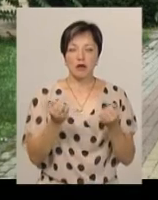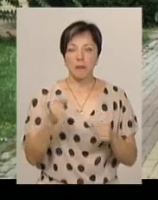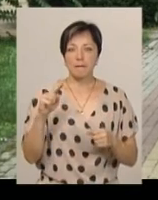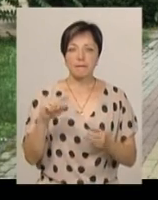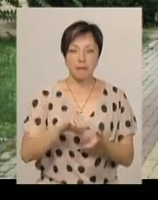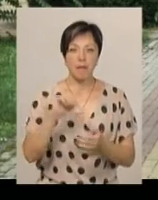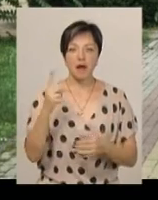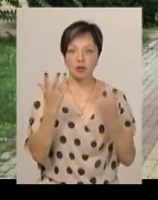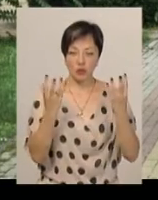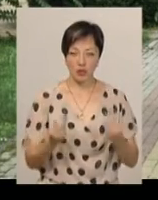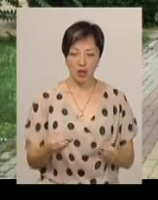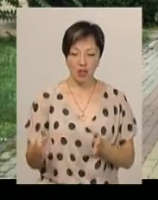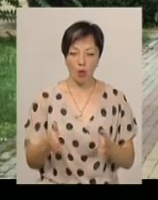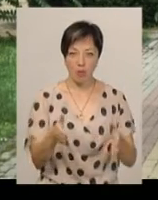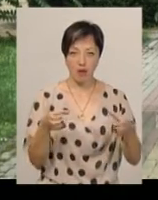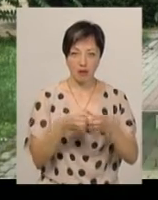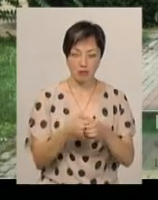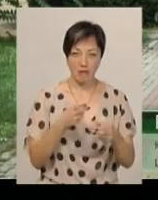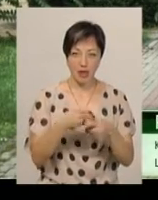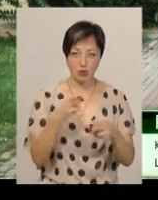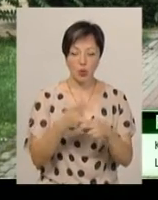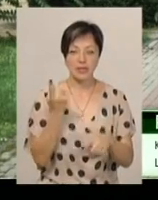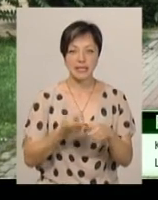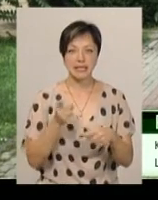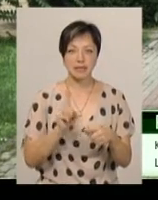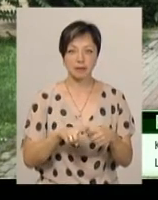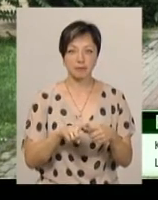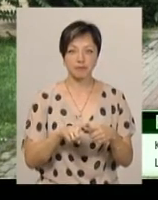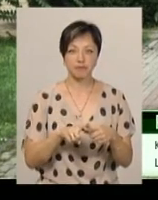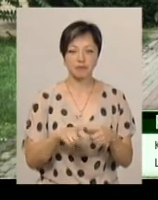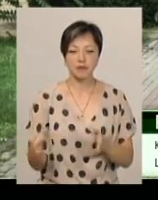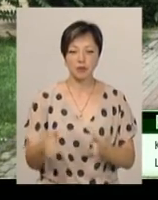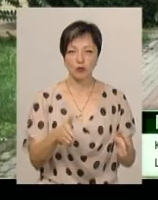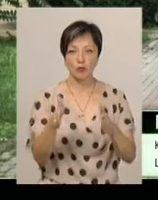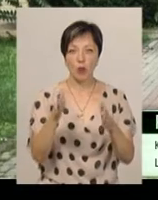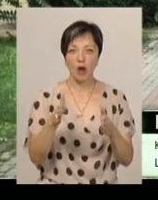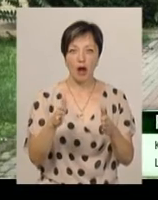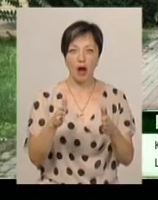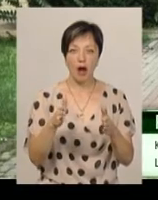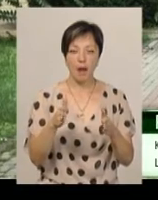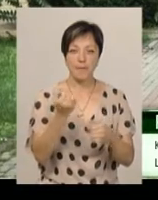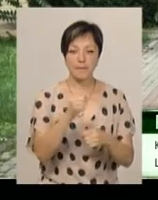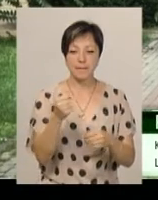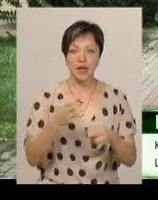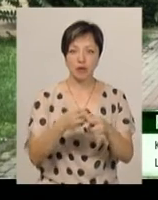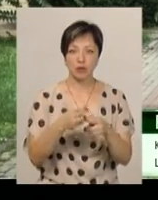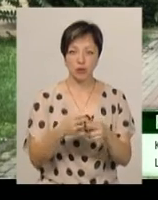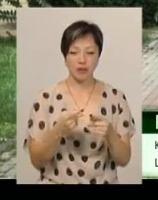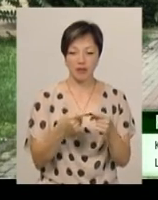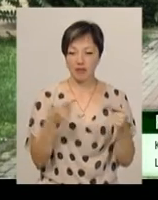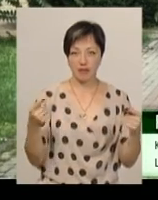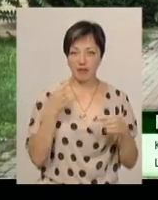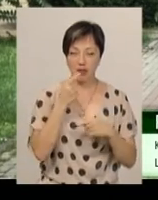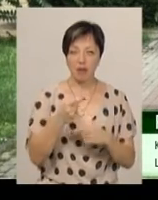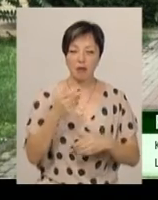першого дня на командній смузі перешкод. Це смуга перешкод з невеликою відстаню, з